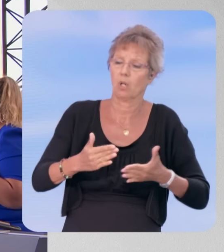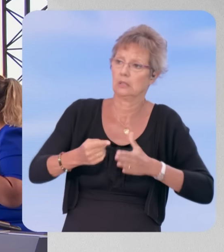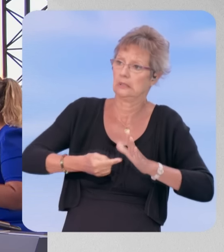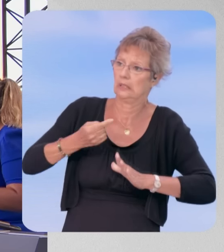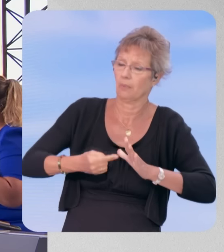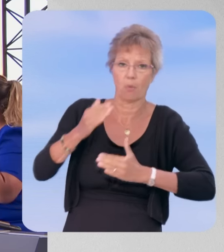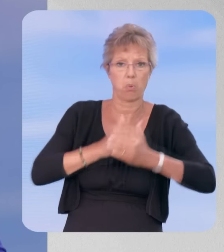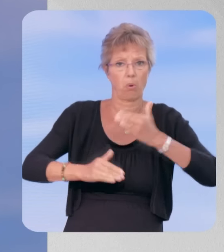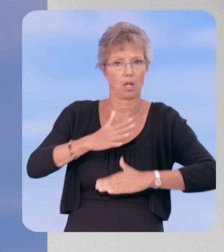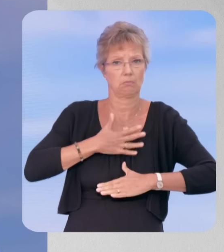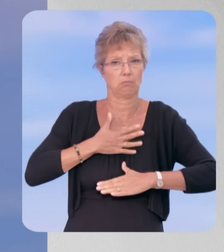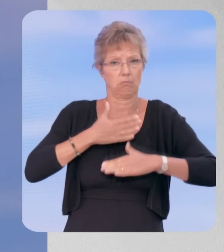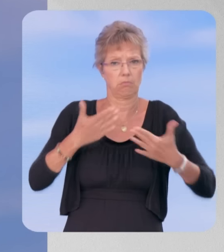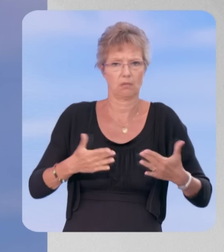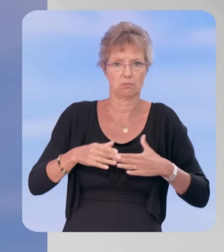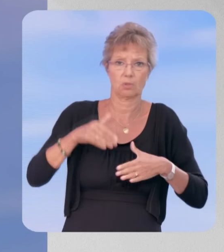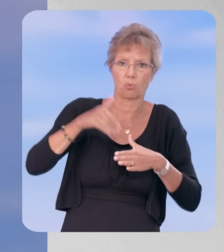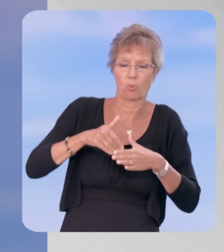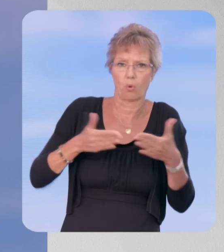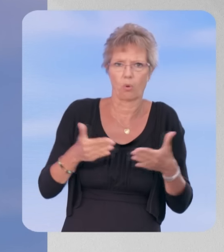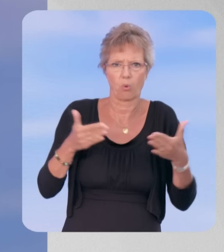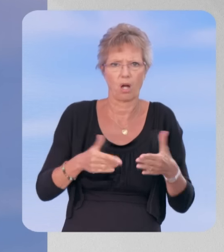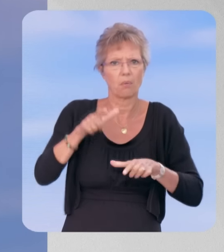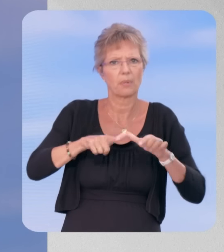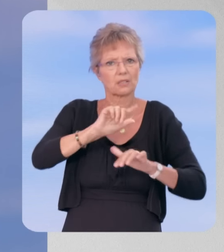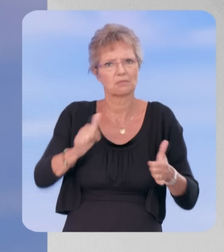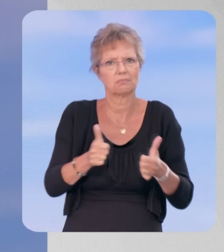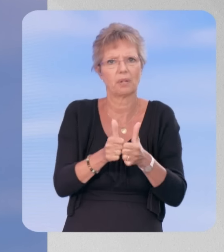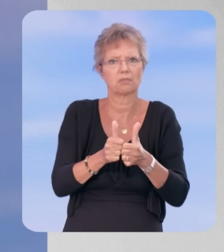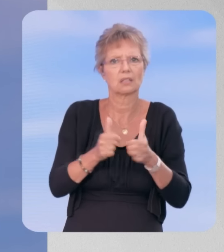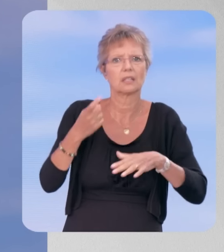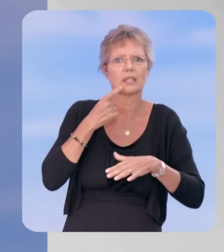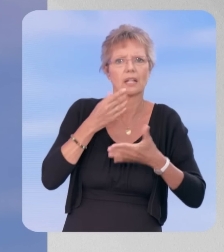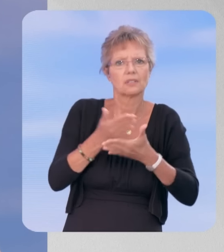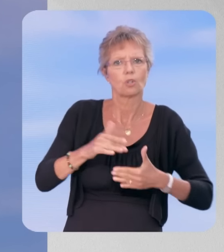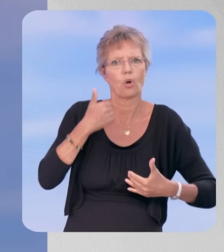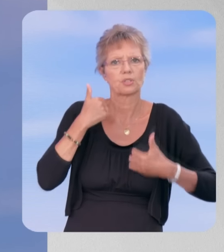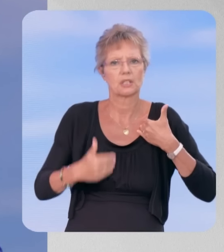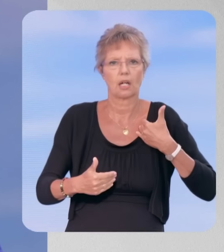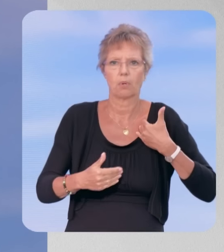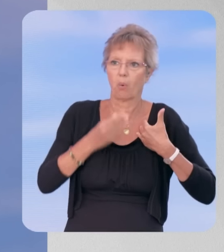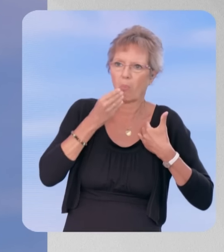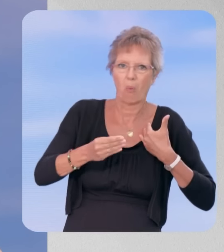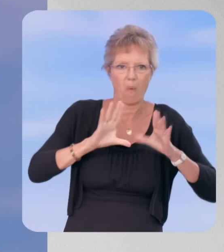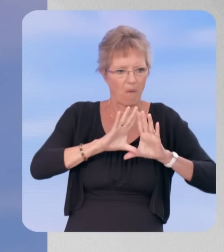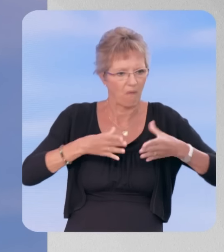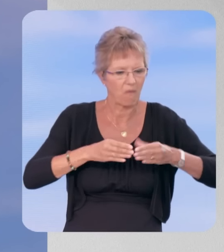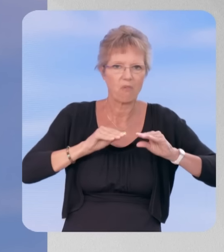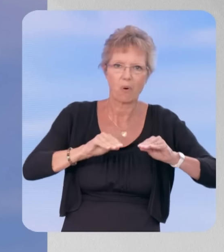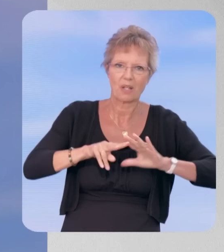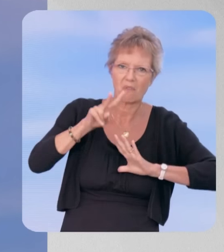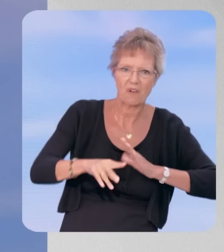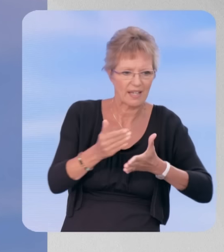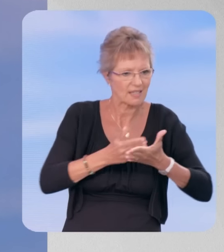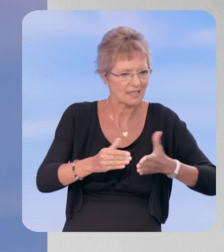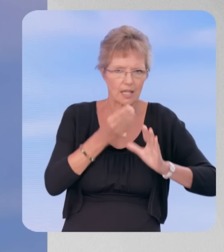programme, il y a la titularisation des accompagnants d'élèves en situation de handicap, pour qu'enfin elles aient une vraie formation, un vrai salaire,